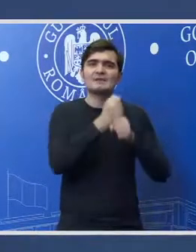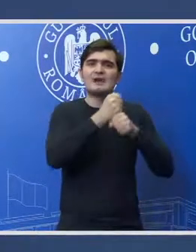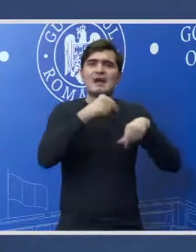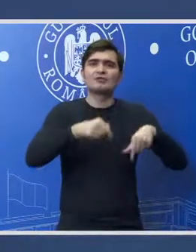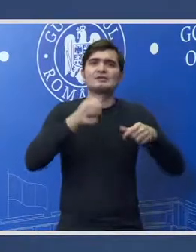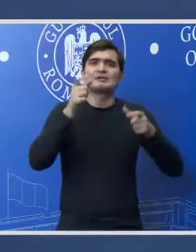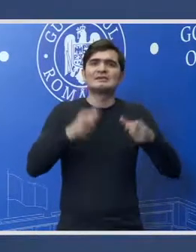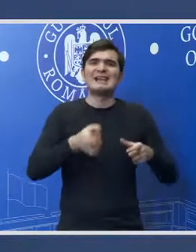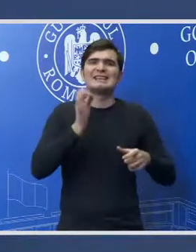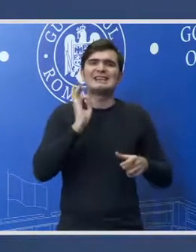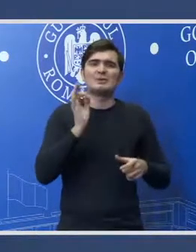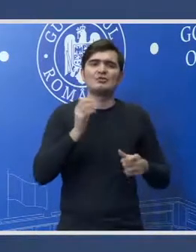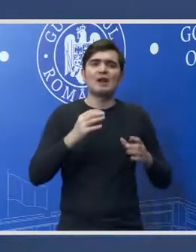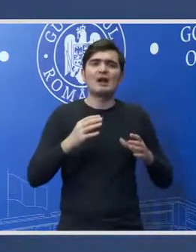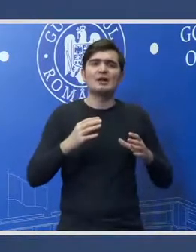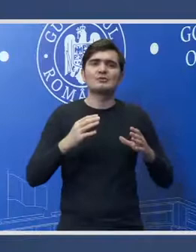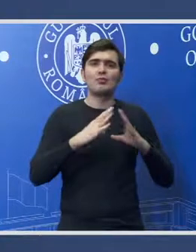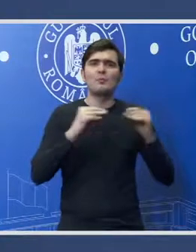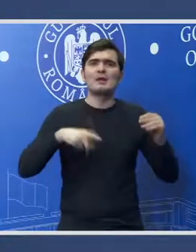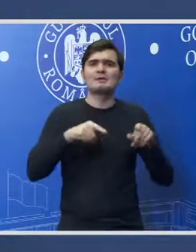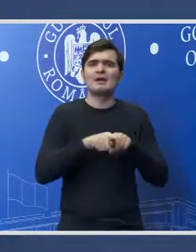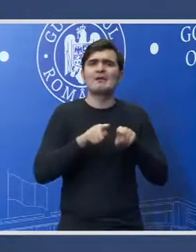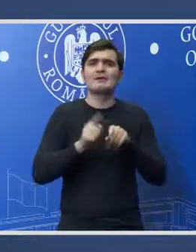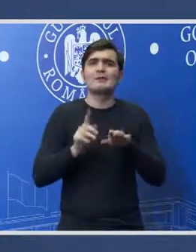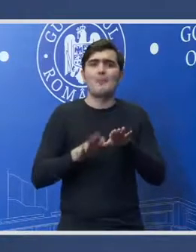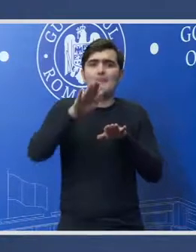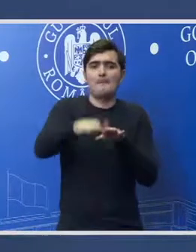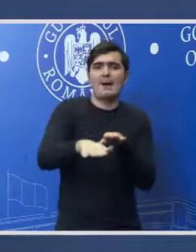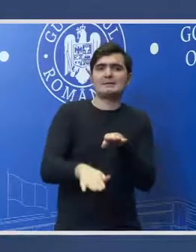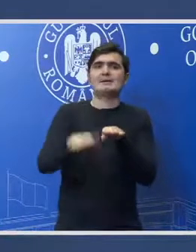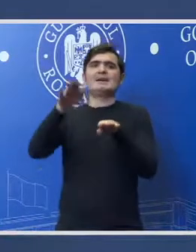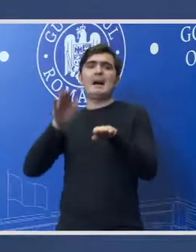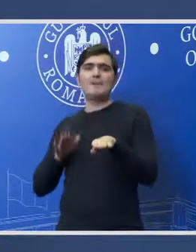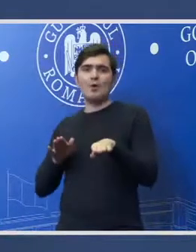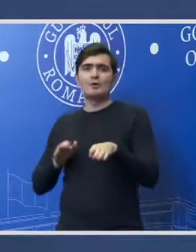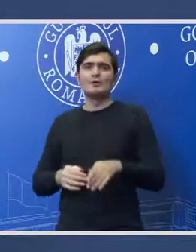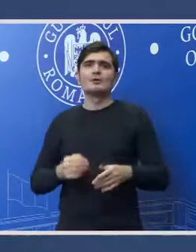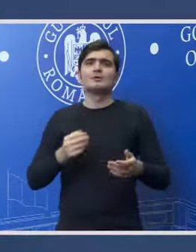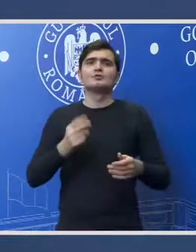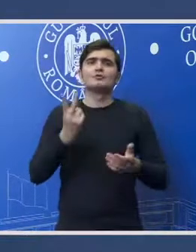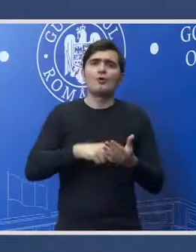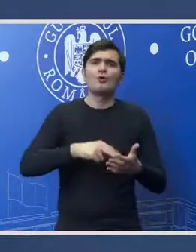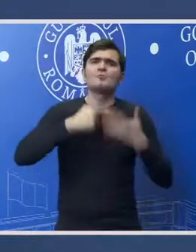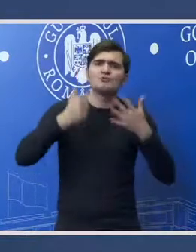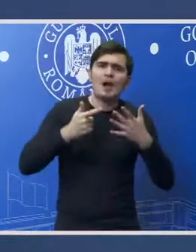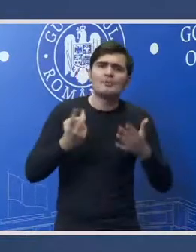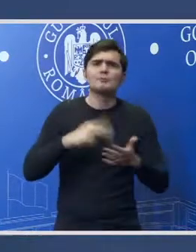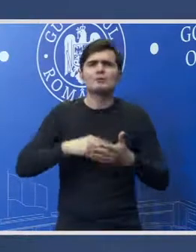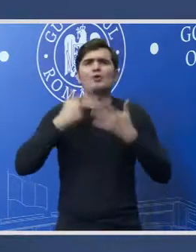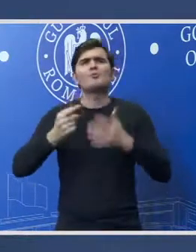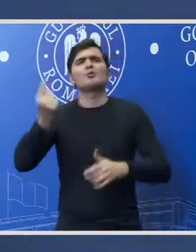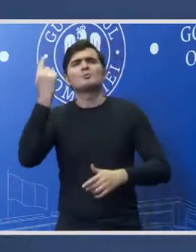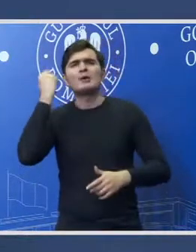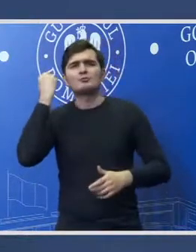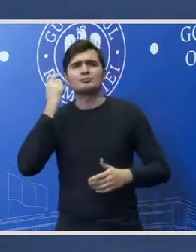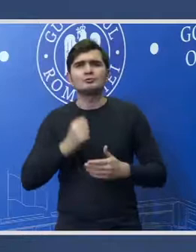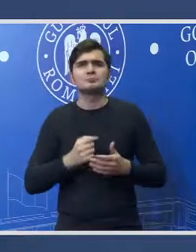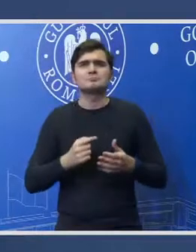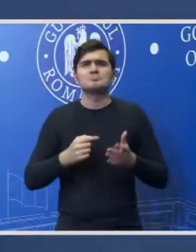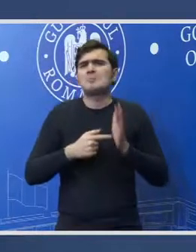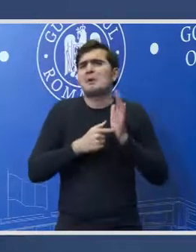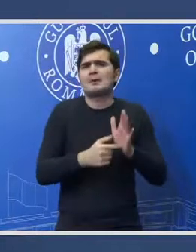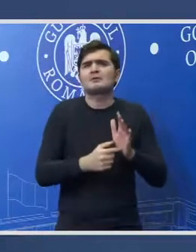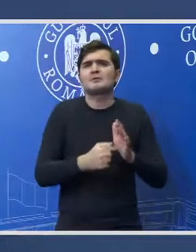speciale reprezintă un regres și la momentul respectiv 2017-2018 reprezentau